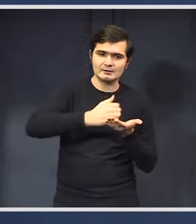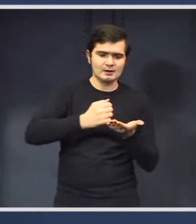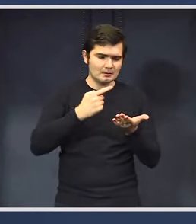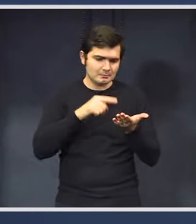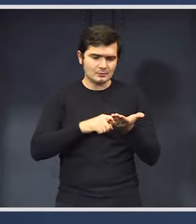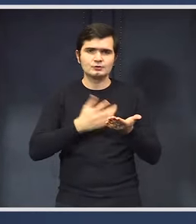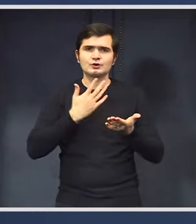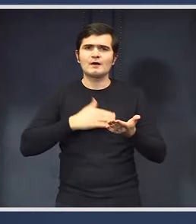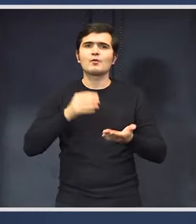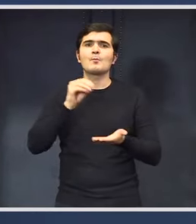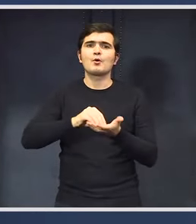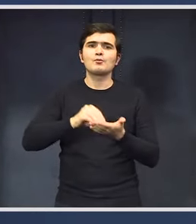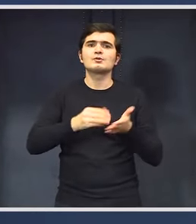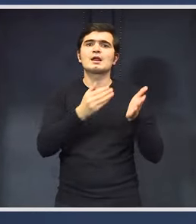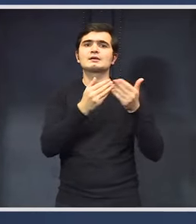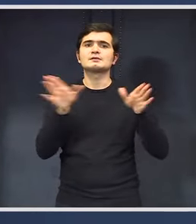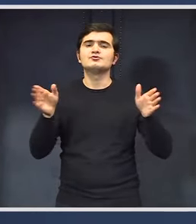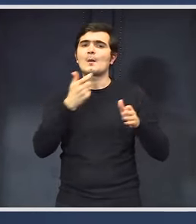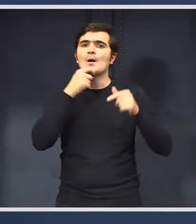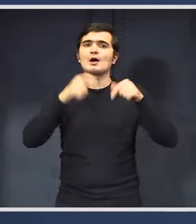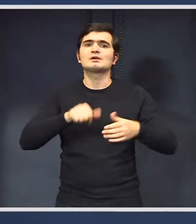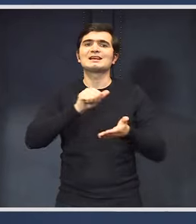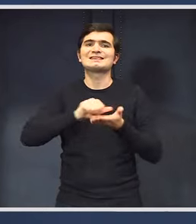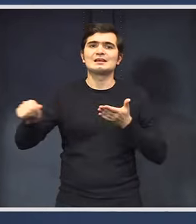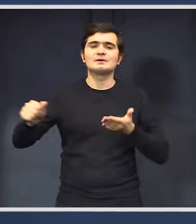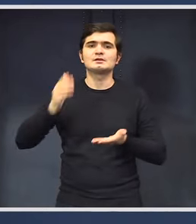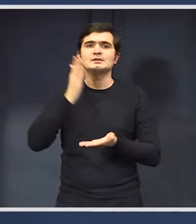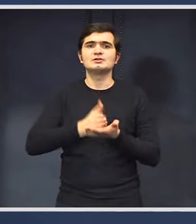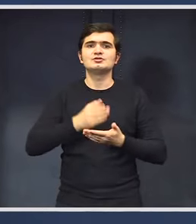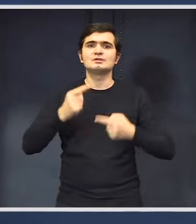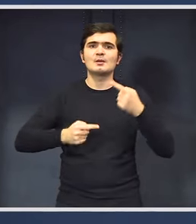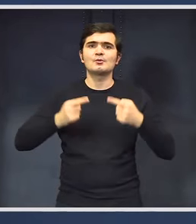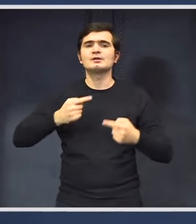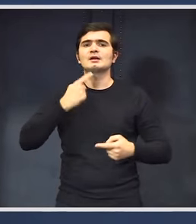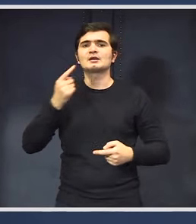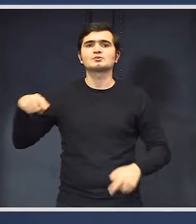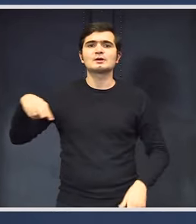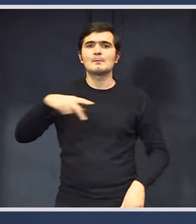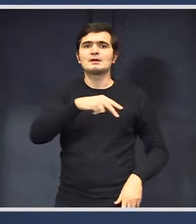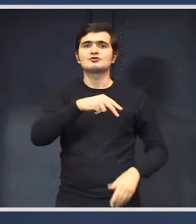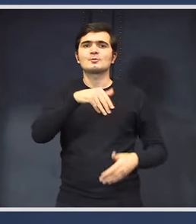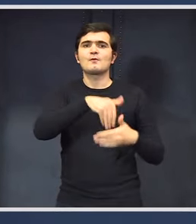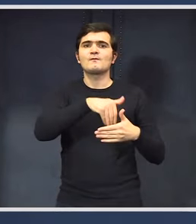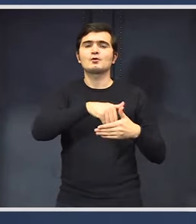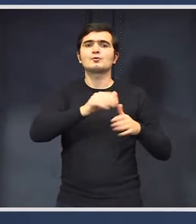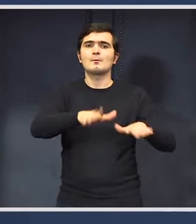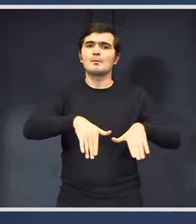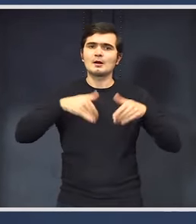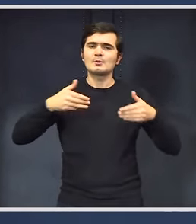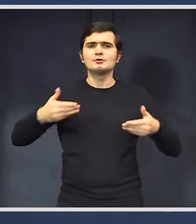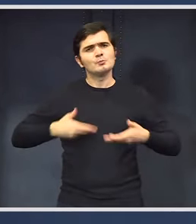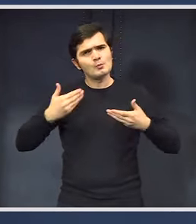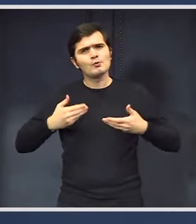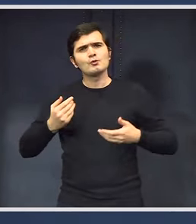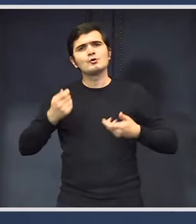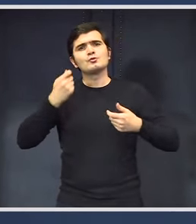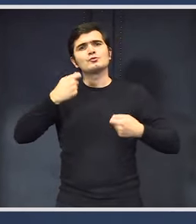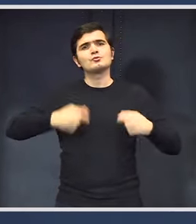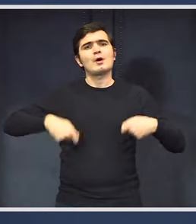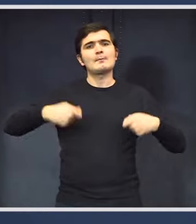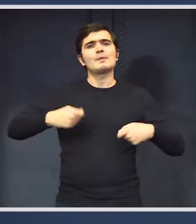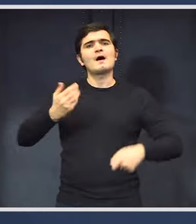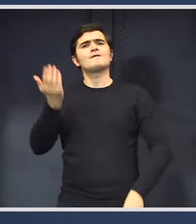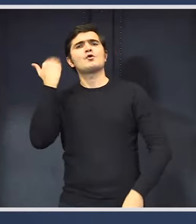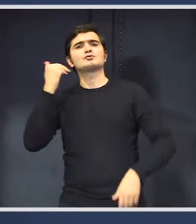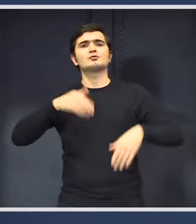ce poate să fie eliminat anul acesta. Decizia politică a fost să mergem în Parlament și sunt bucuros că doamna fost ministru al muncii